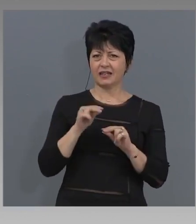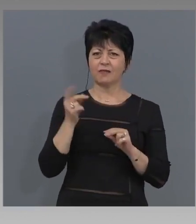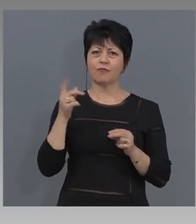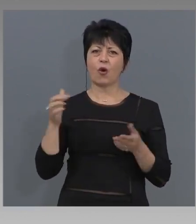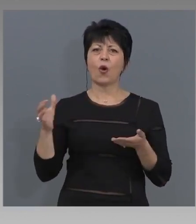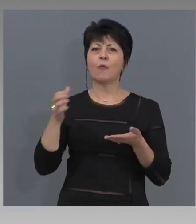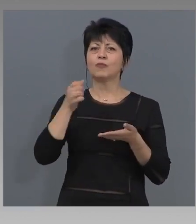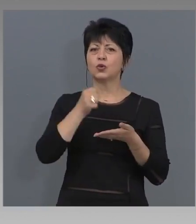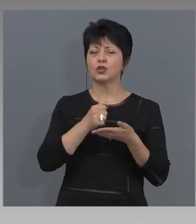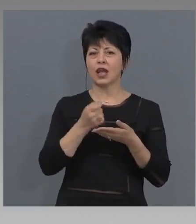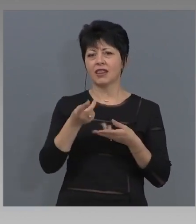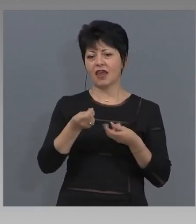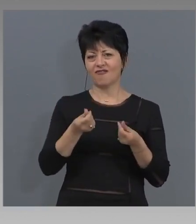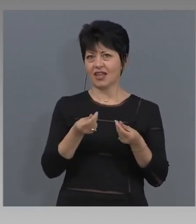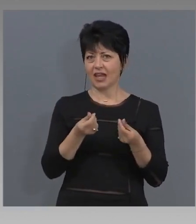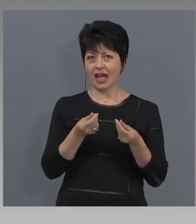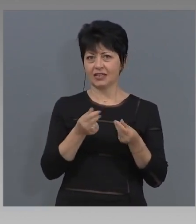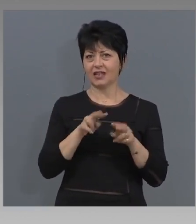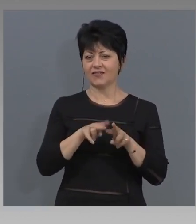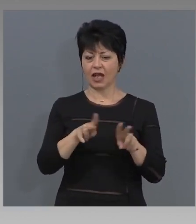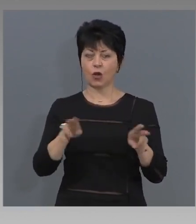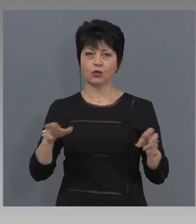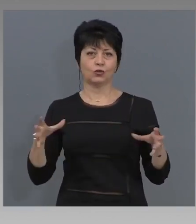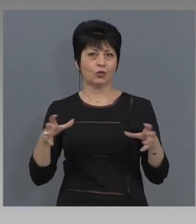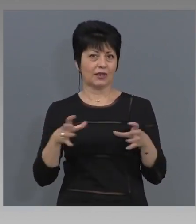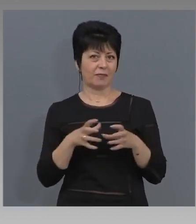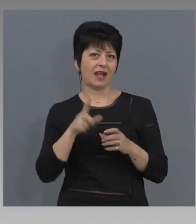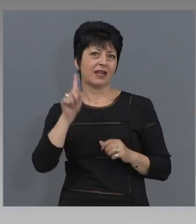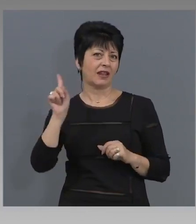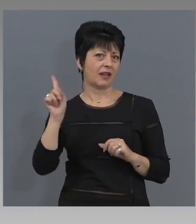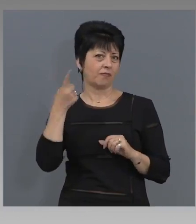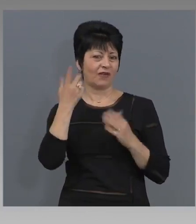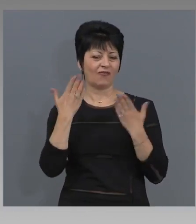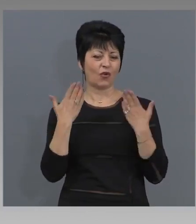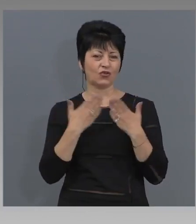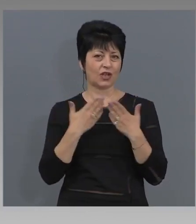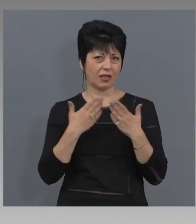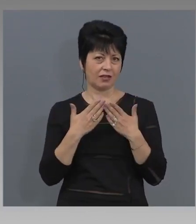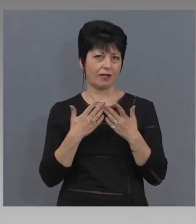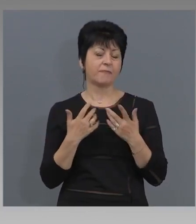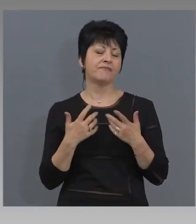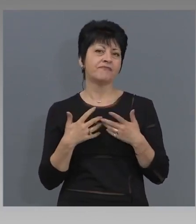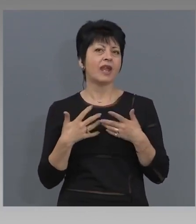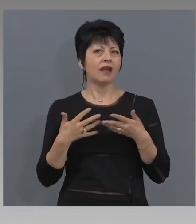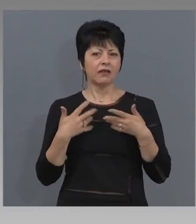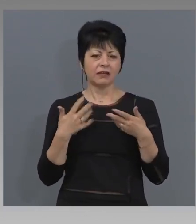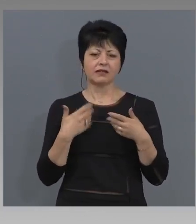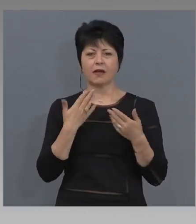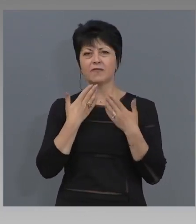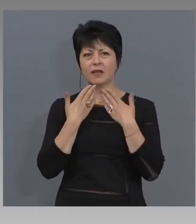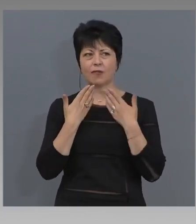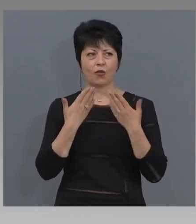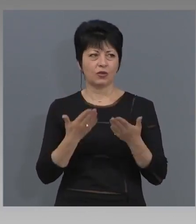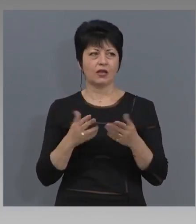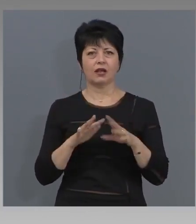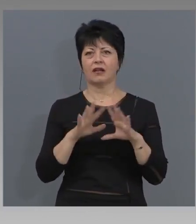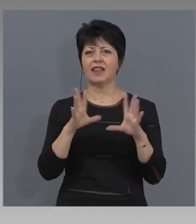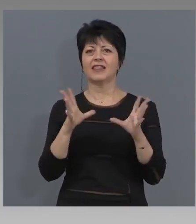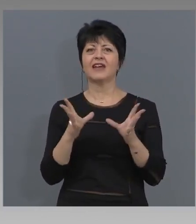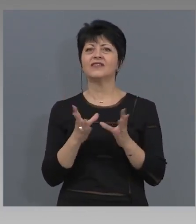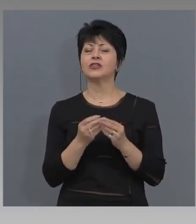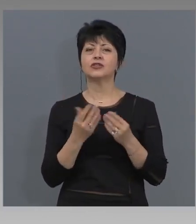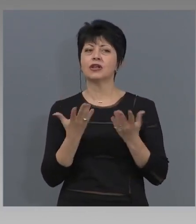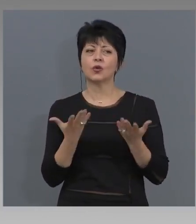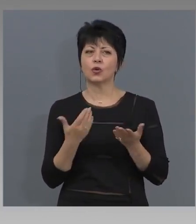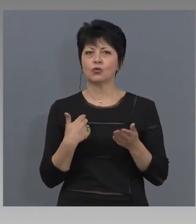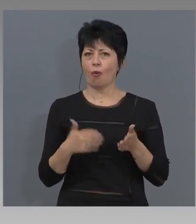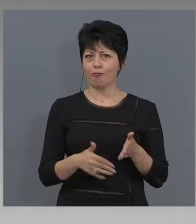в Народното събрание на първо четене. И искам да благодаря на всички, които